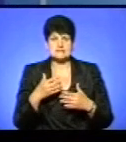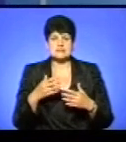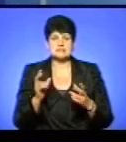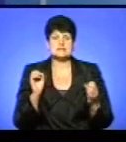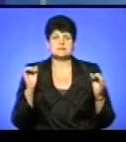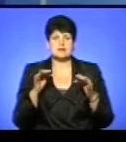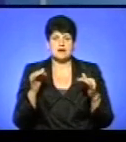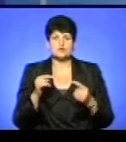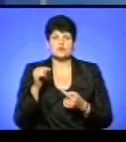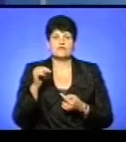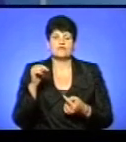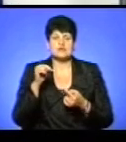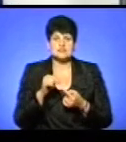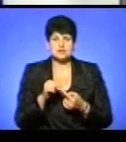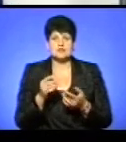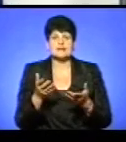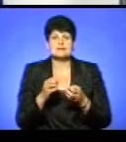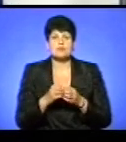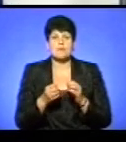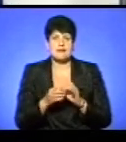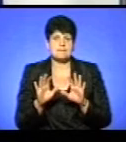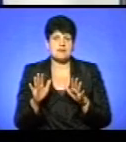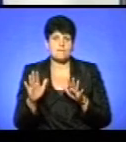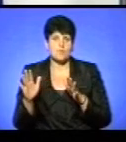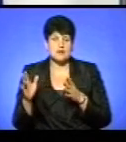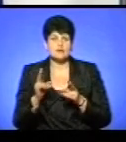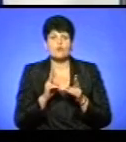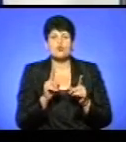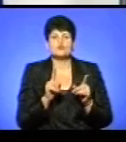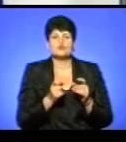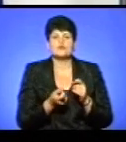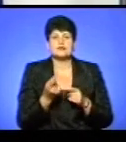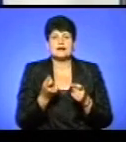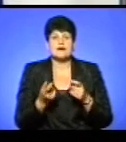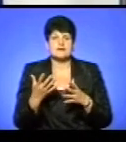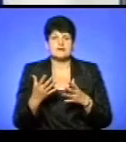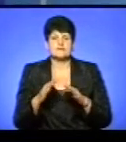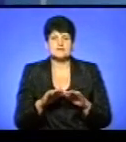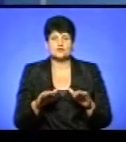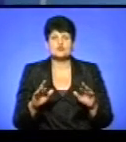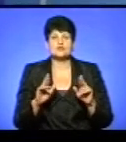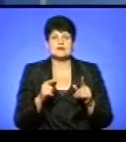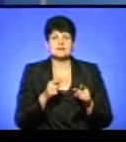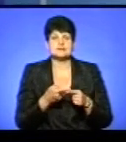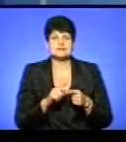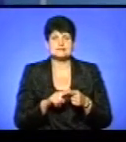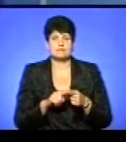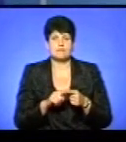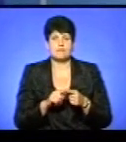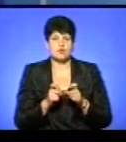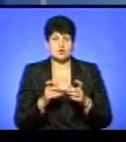визначити якісь проблемні моменти, тобто в когось що виникає в садочку, як з ними боротися.